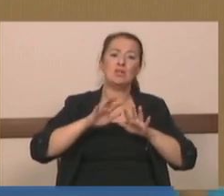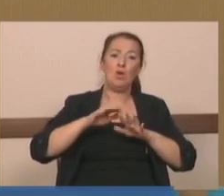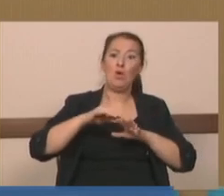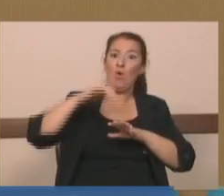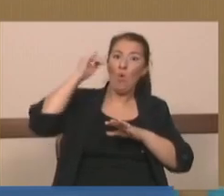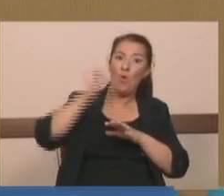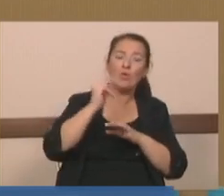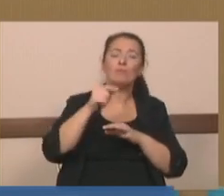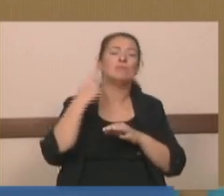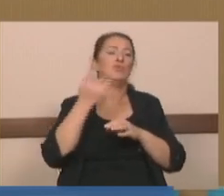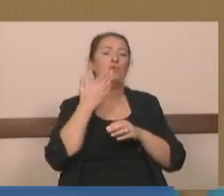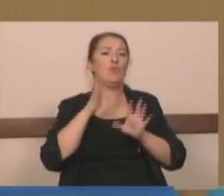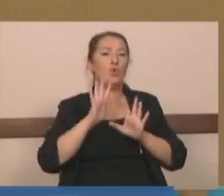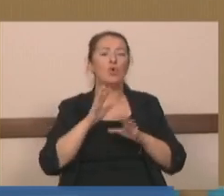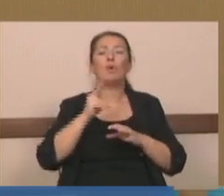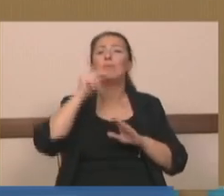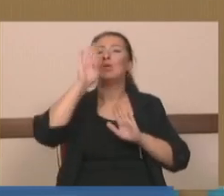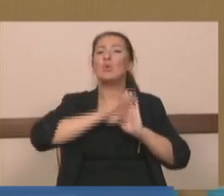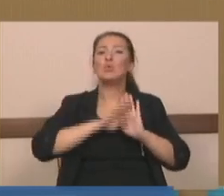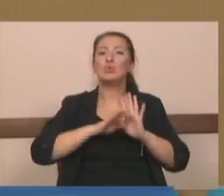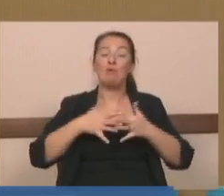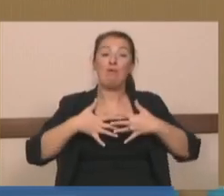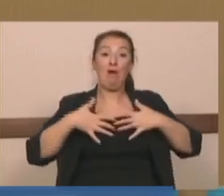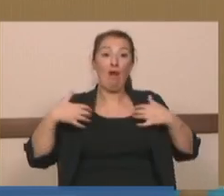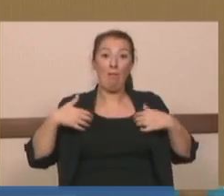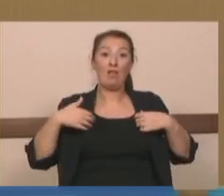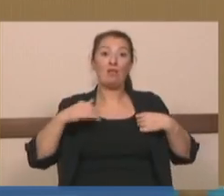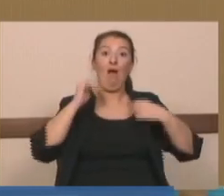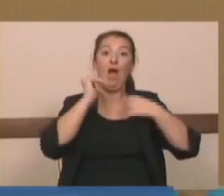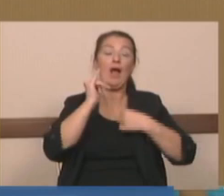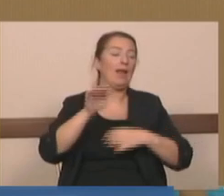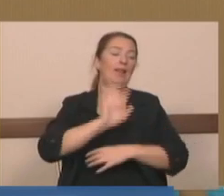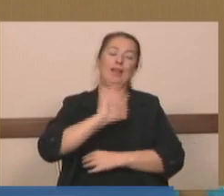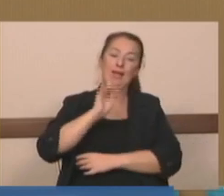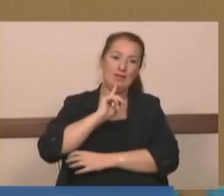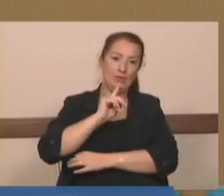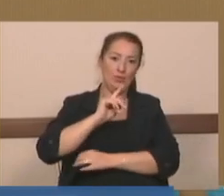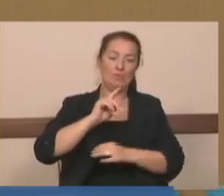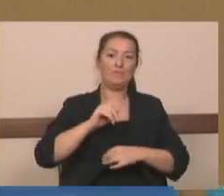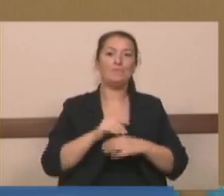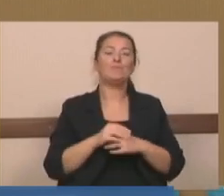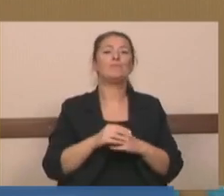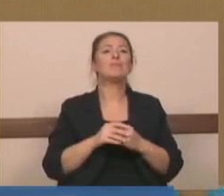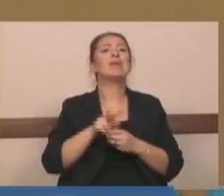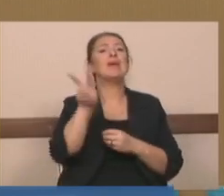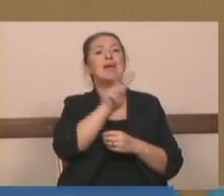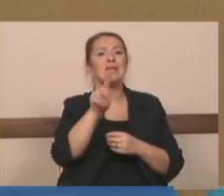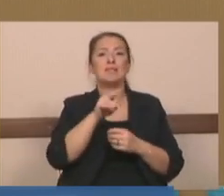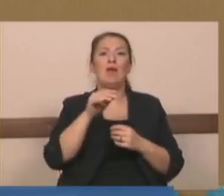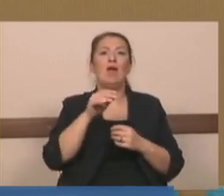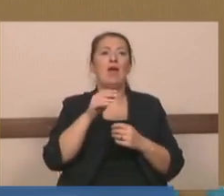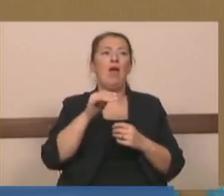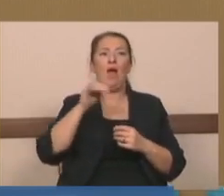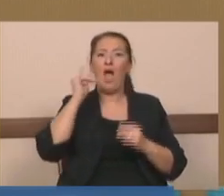Ucuz kahramanlık da hakaret değildir. Şimdi şimdi bakın ikisi de hakaret değildir. Eleştiridir.